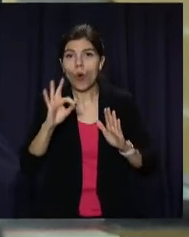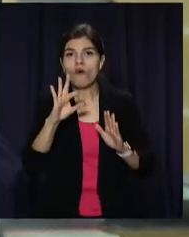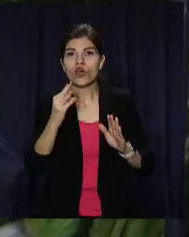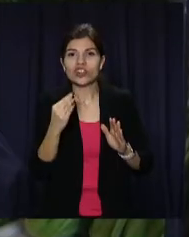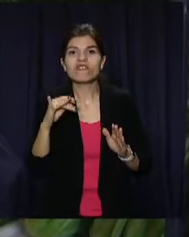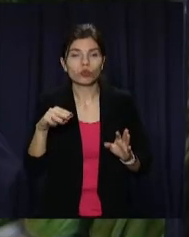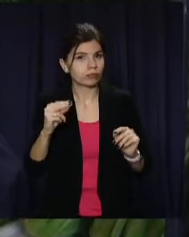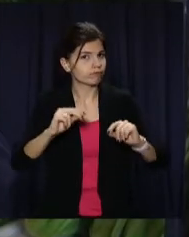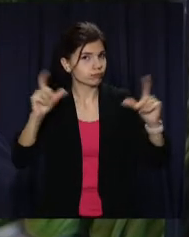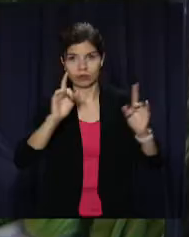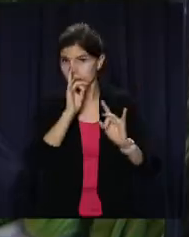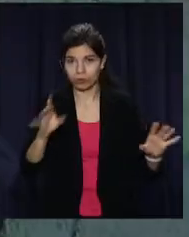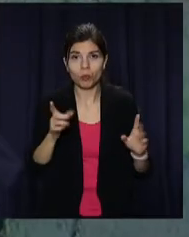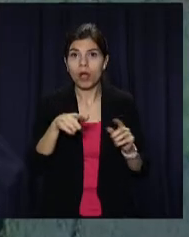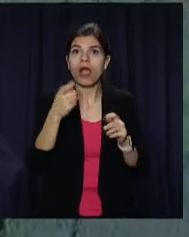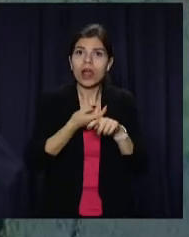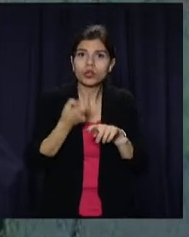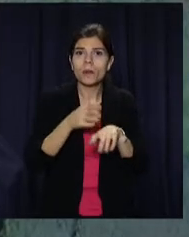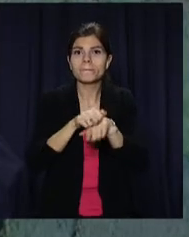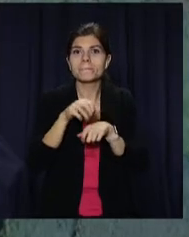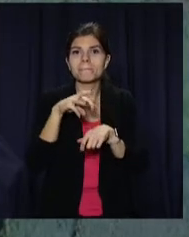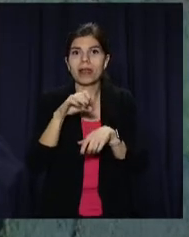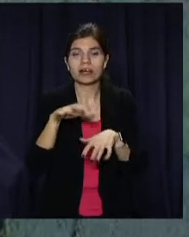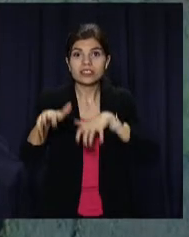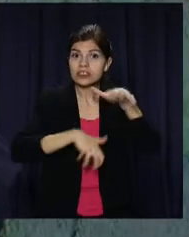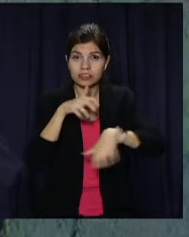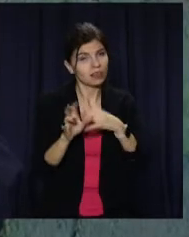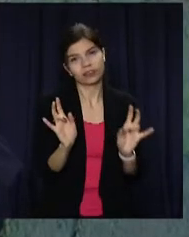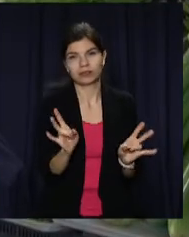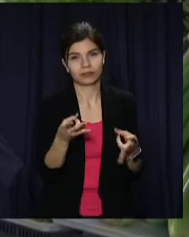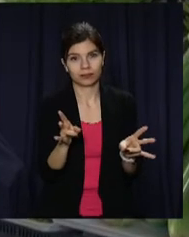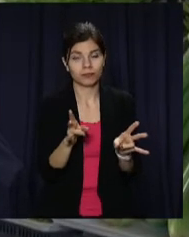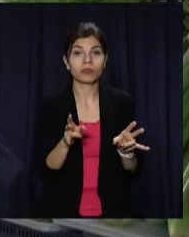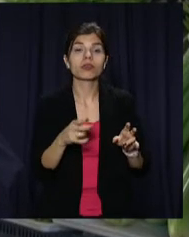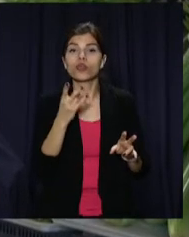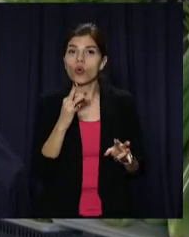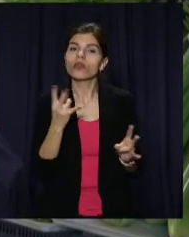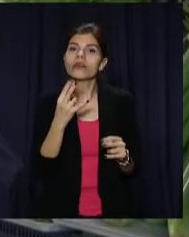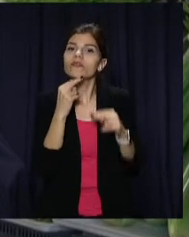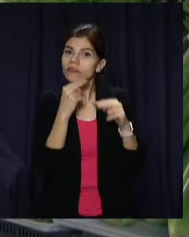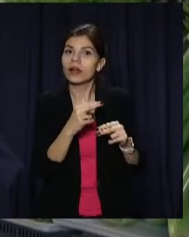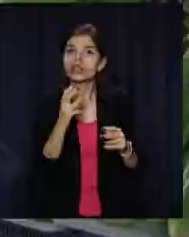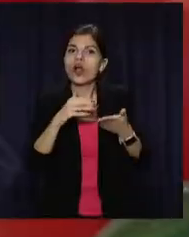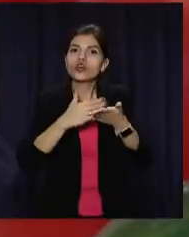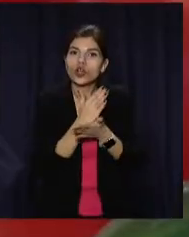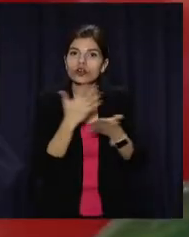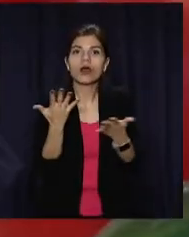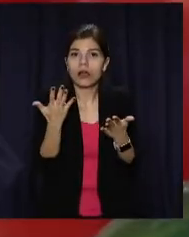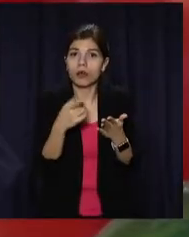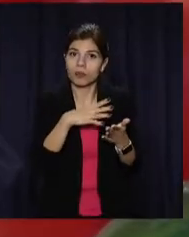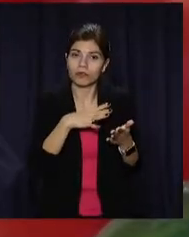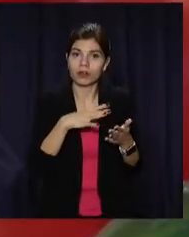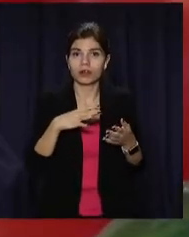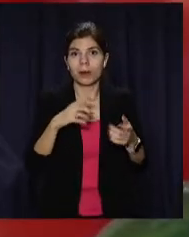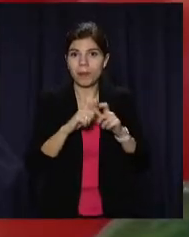зростатимуть, тож скуповувати картоплю та мандарини завчасно необхідності немає. Однак варто звертати увагу на якість продукції. Кажуть,